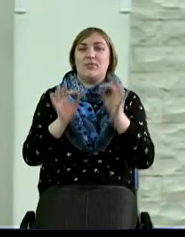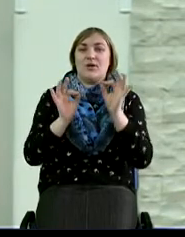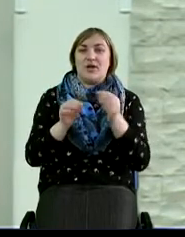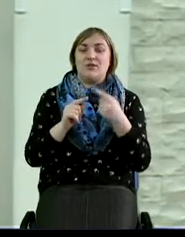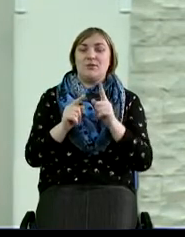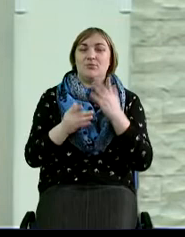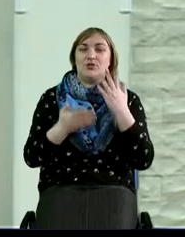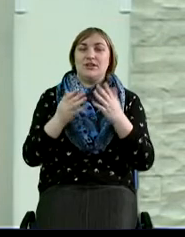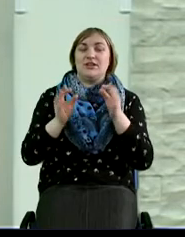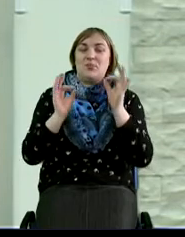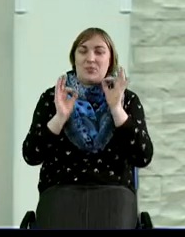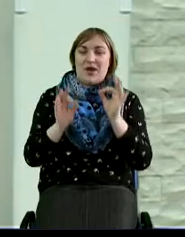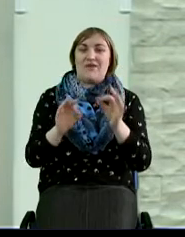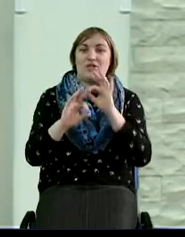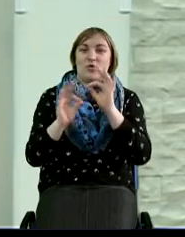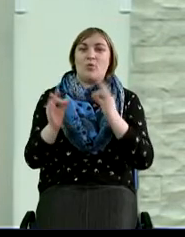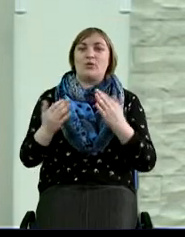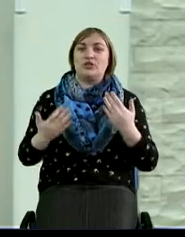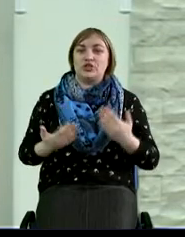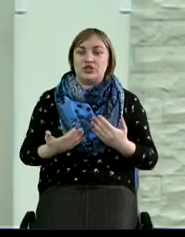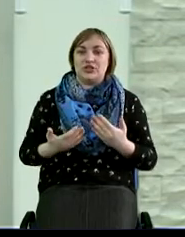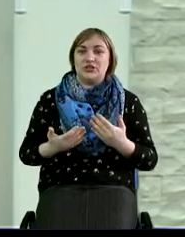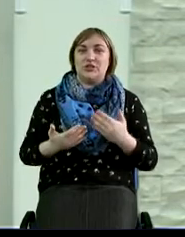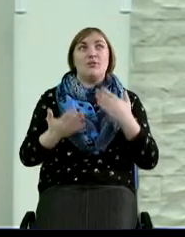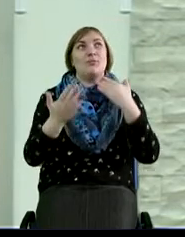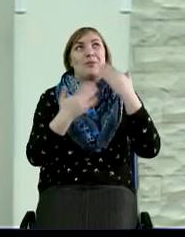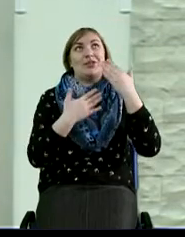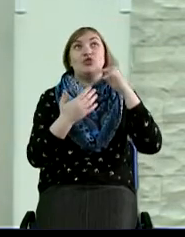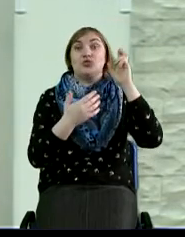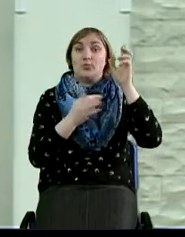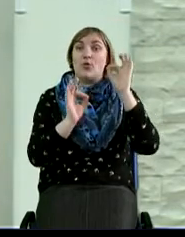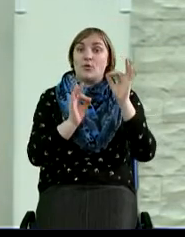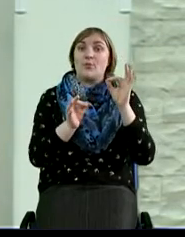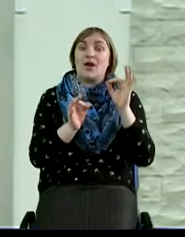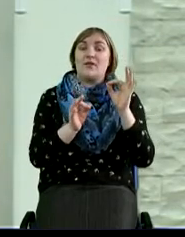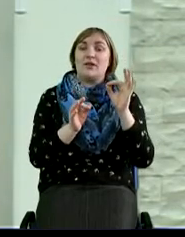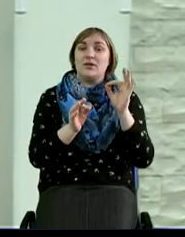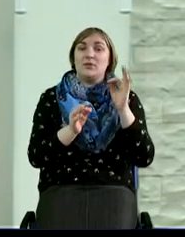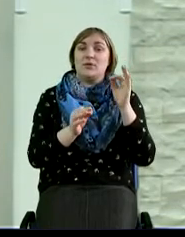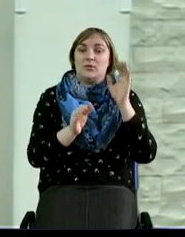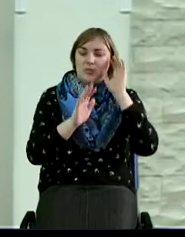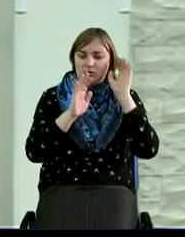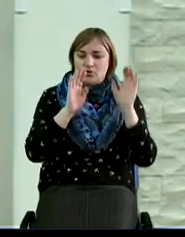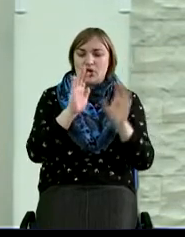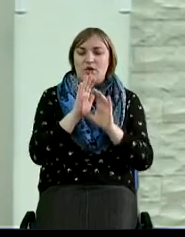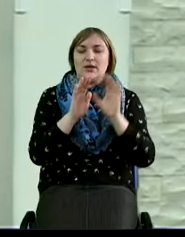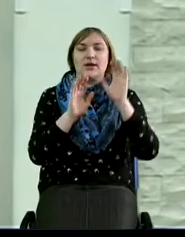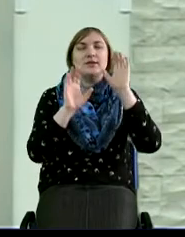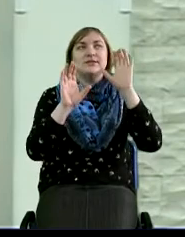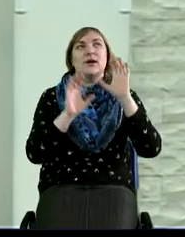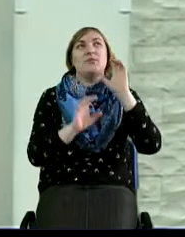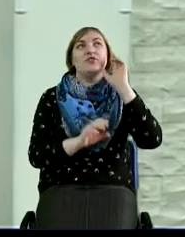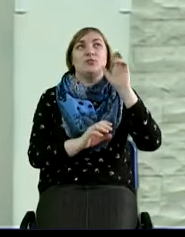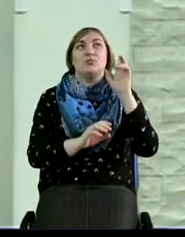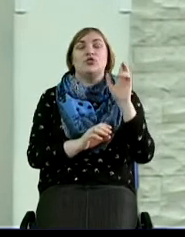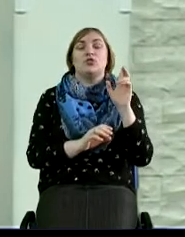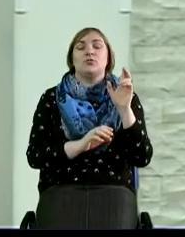правильный образ жизни по отношению, я имею в виду, к Богу, по отношению к тому, что мы послушны заповеди Божьи, мы